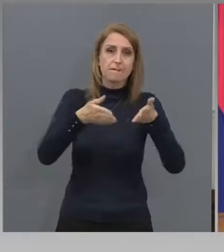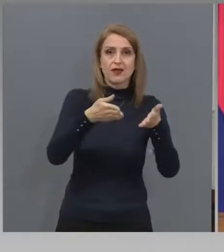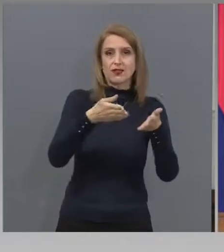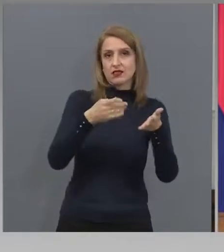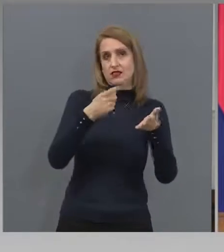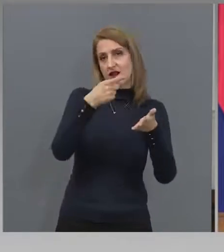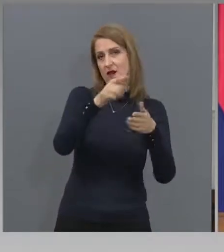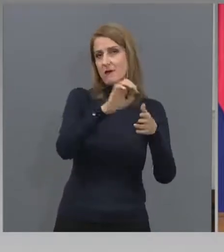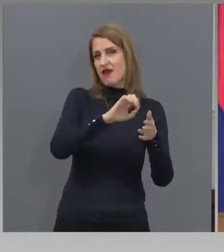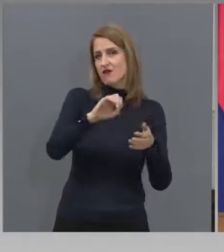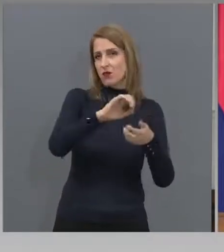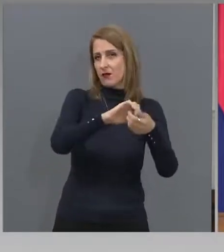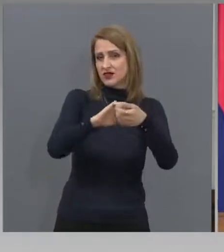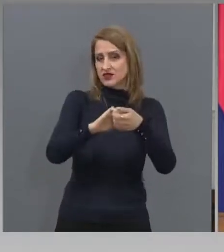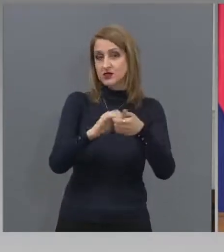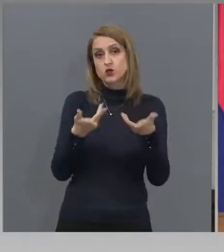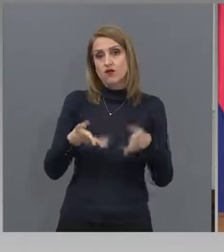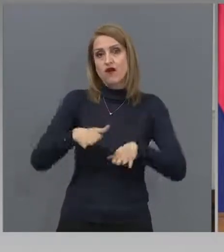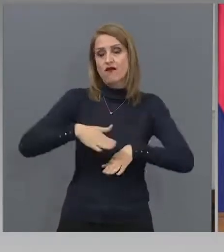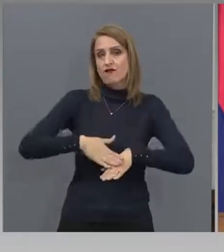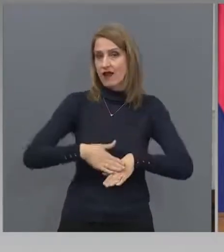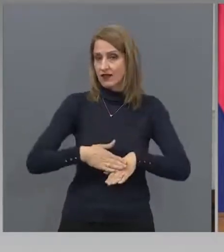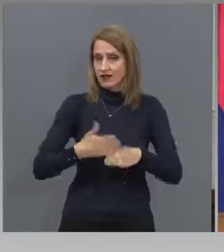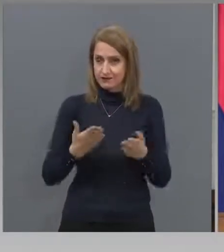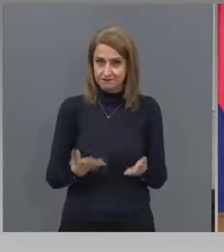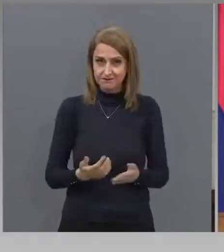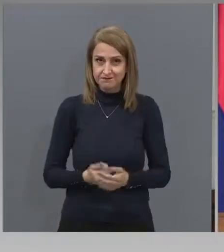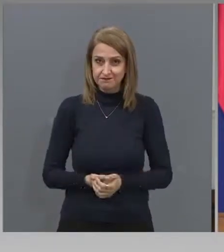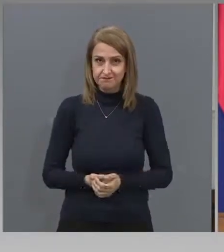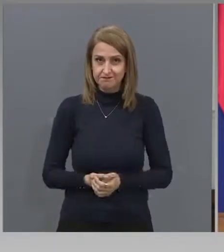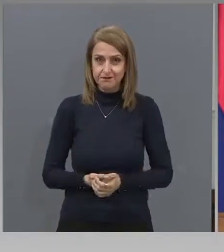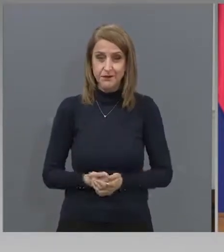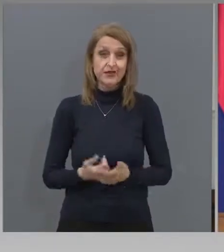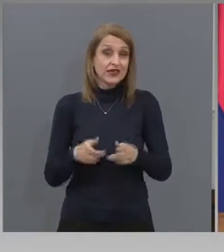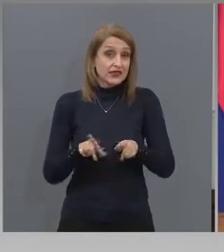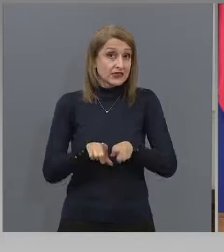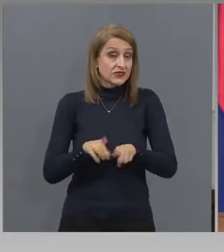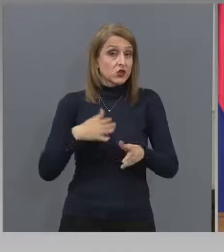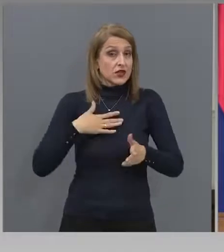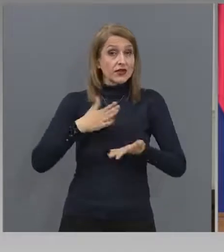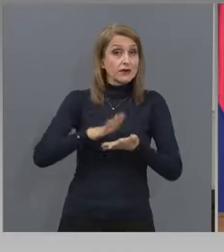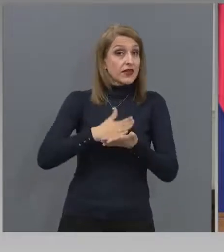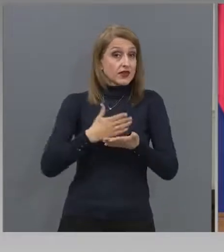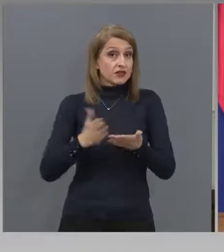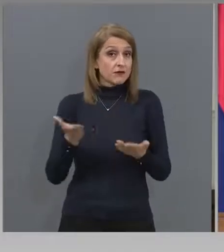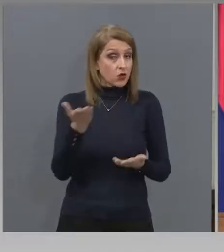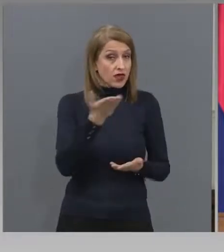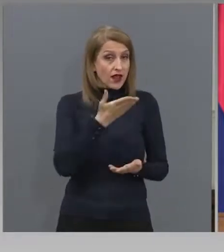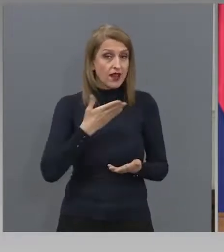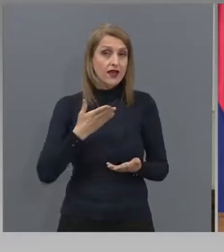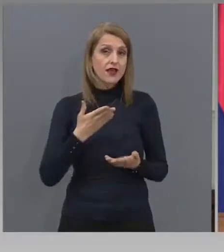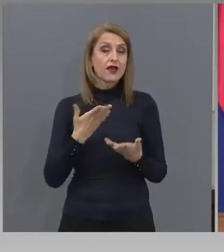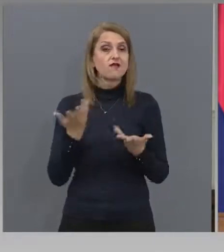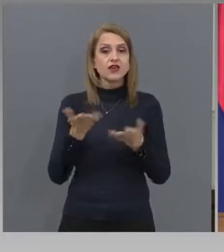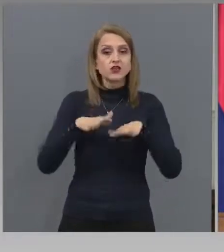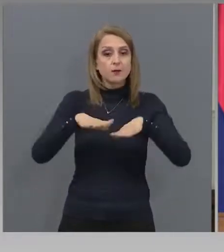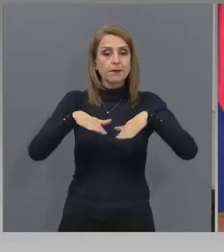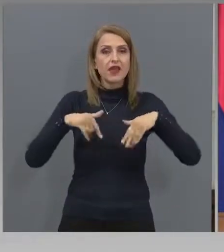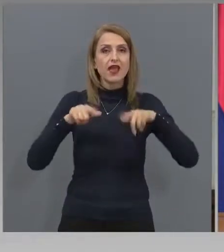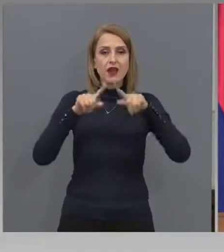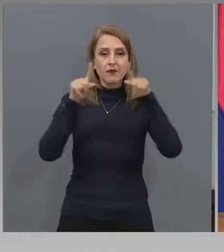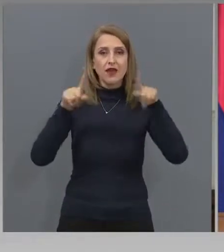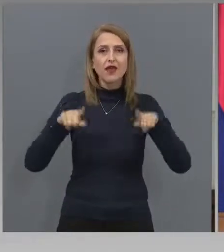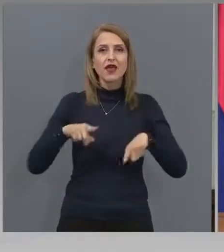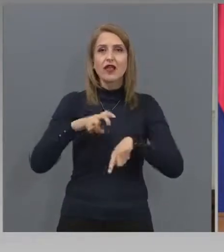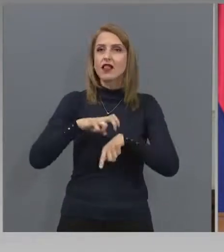факт. Бих искал да споделя приятата декларация. Това беше, между